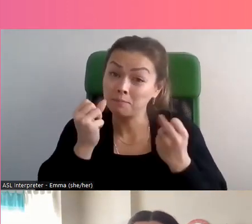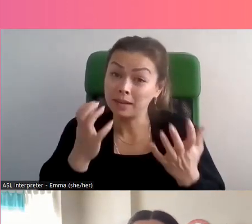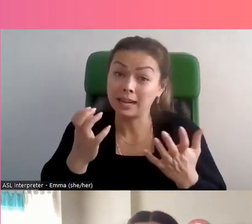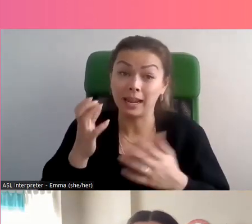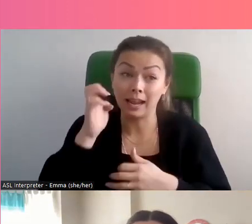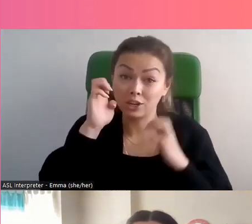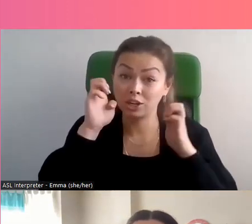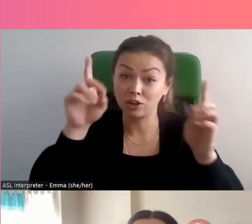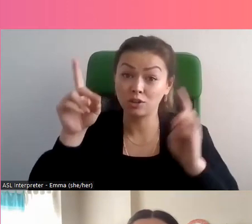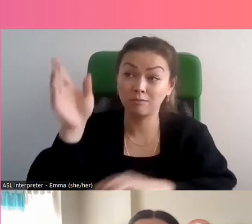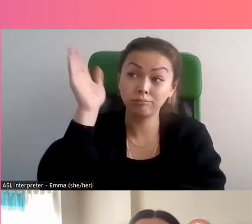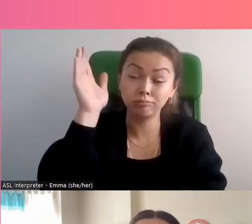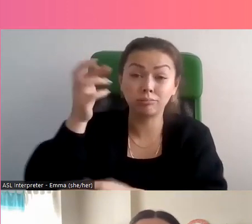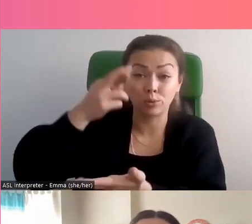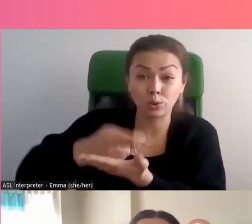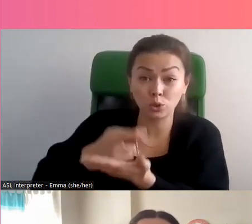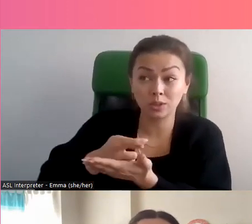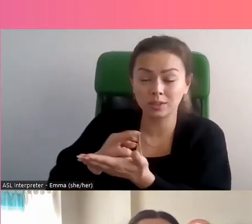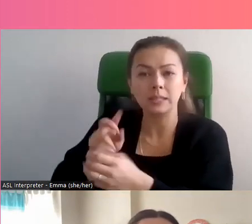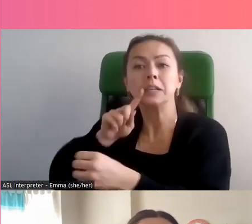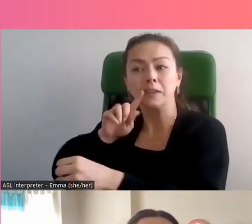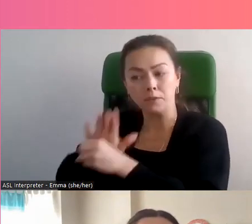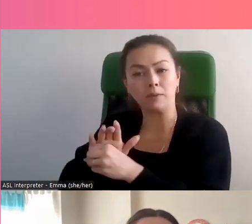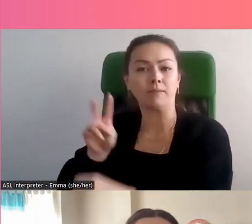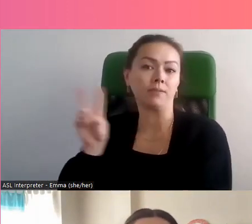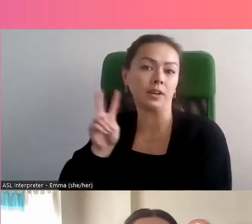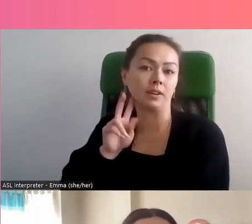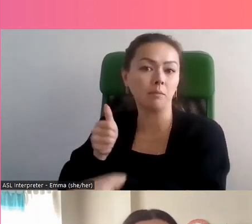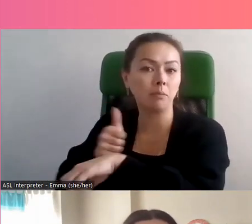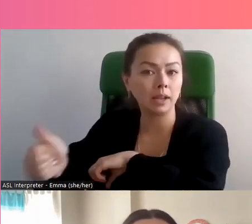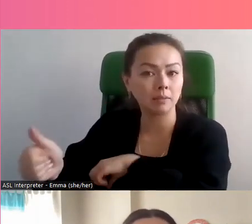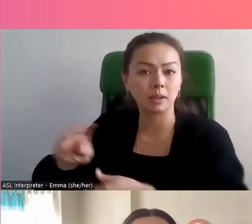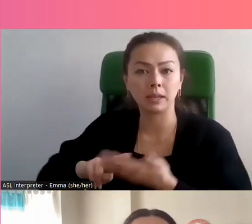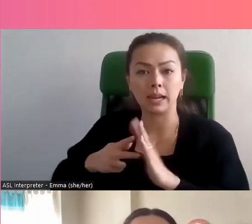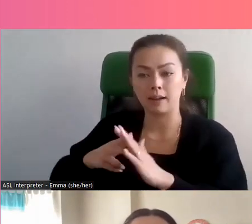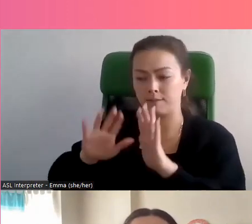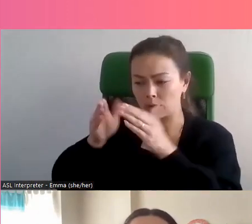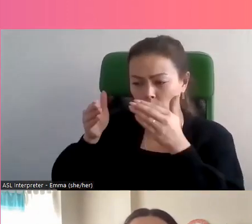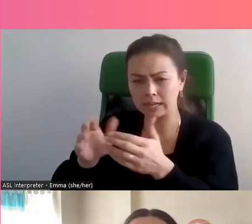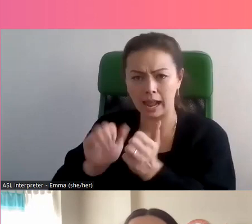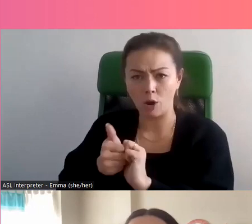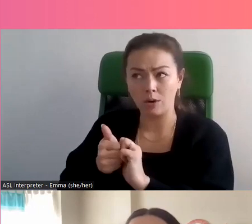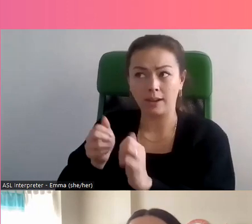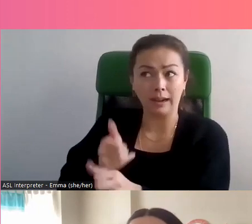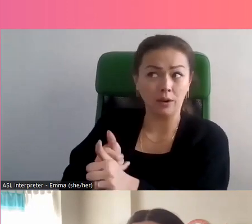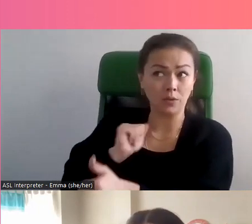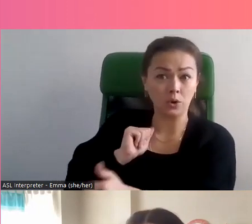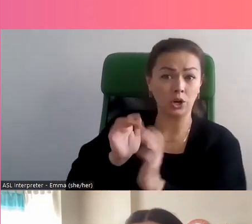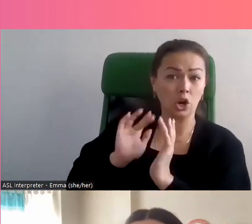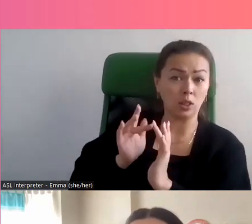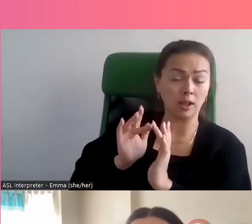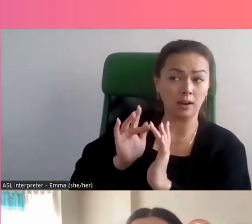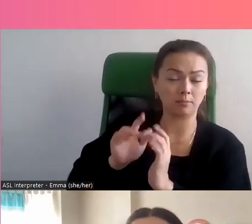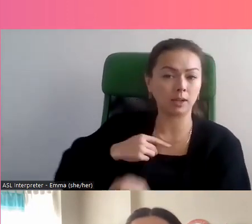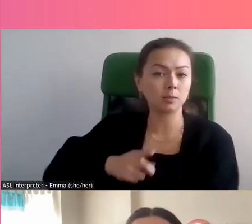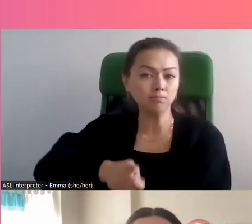éducatives réaffirment le blâme sur la victime. Elles se concentrent sur la façon d'éviter la victimisation en ligne et